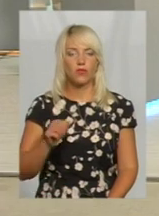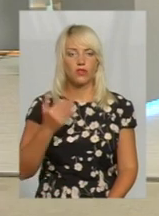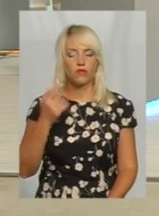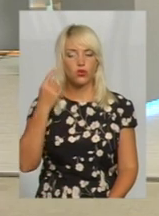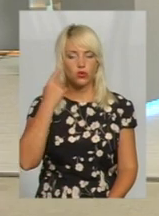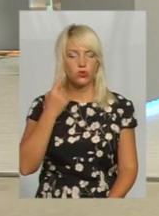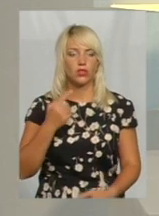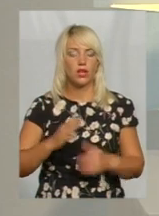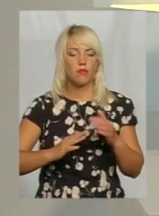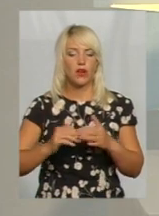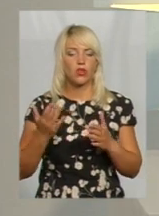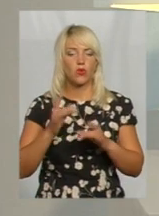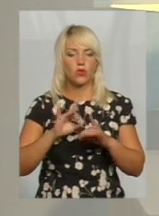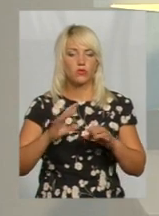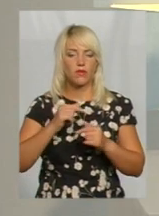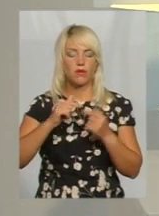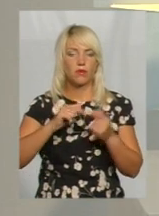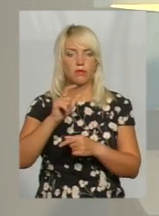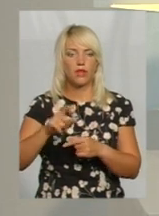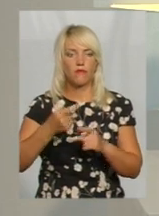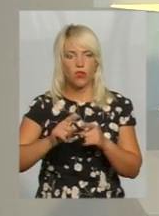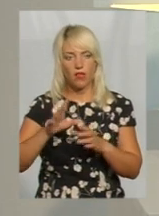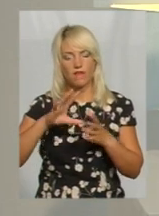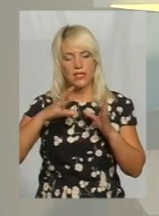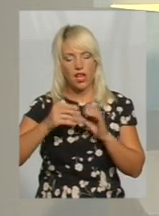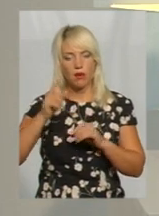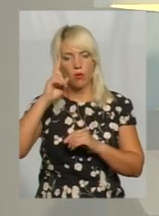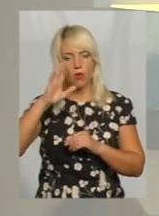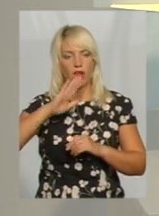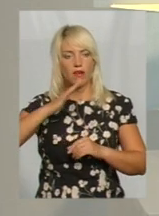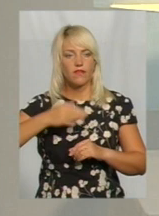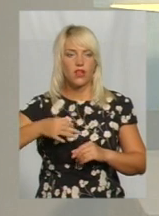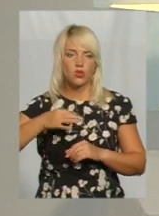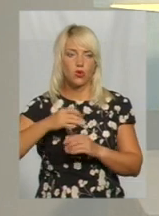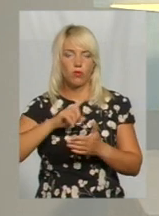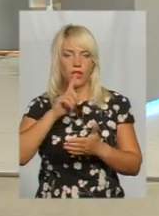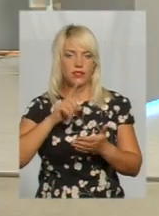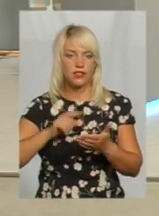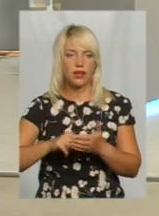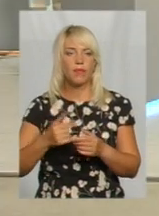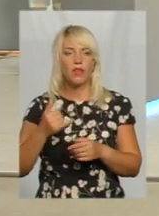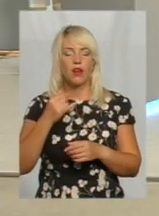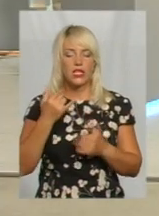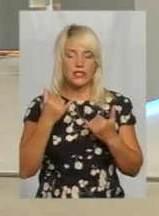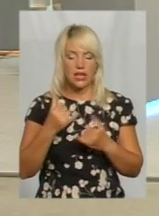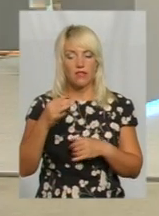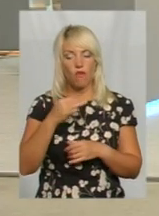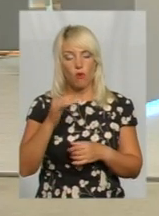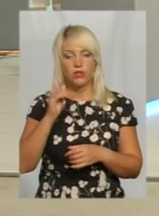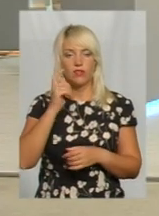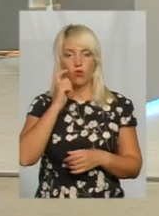практика, про яку ще не розповів підприємець, вона популярна взагалі в нашій області? Ну, зараз, ну, і в області України,